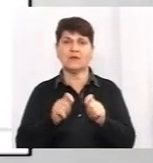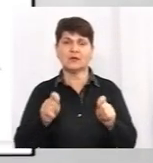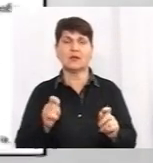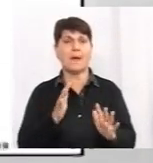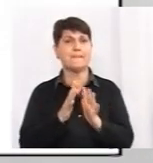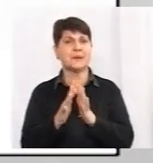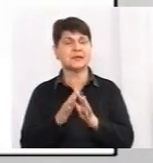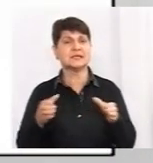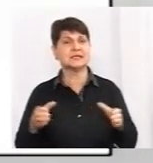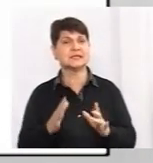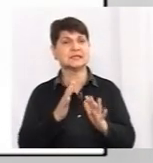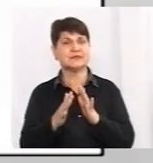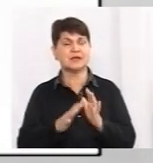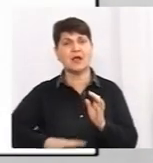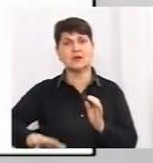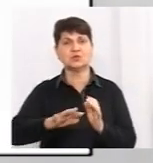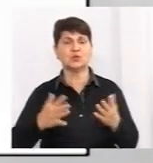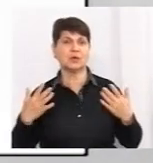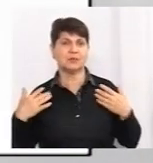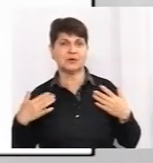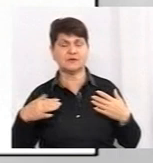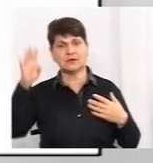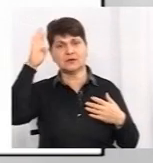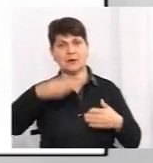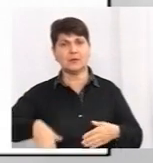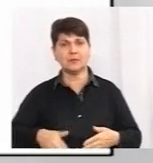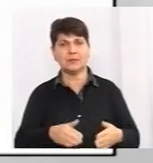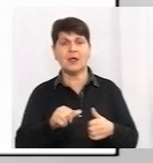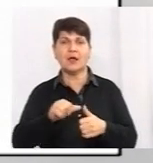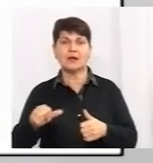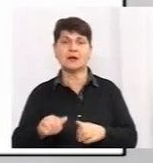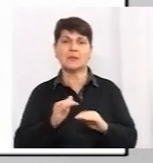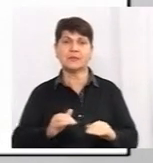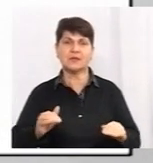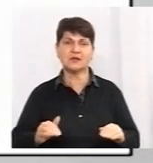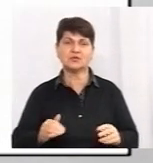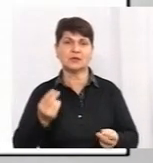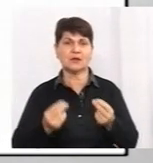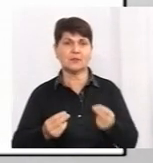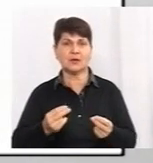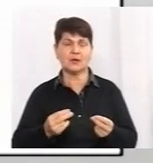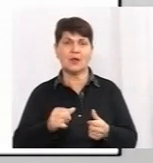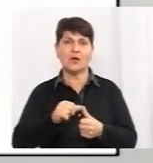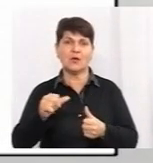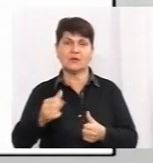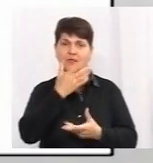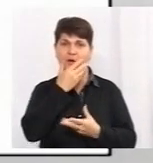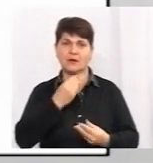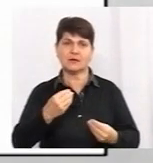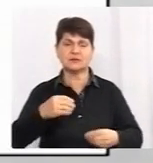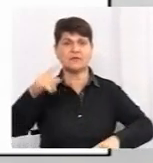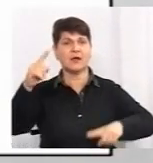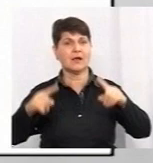сквери, зони відпочинку, прибережні зони. Крім дитячих майданчиків, відкрити частини об'єктів індустрії краси, деякі